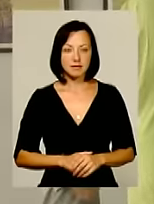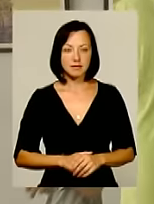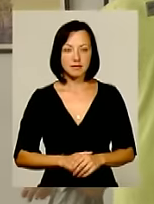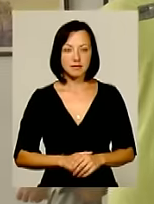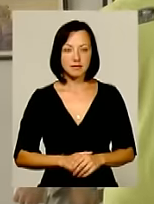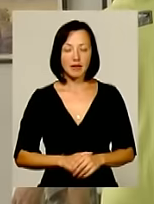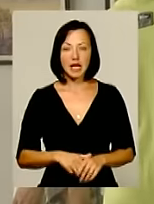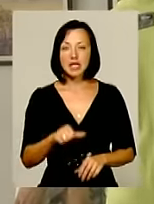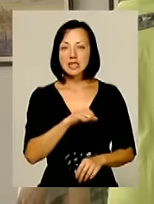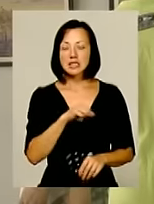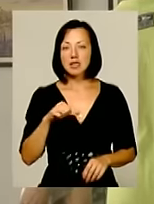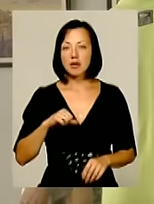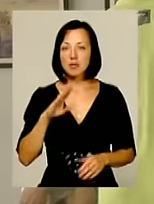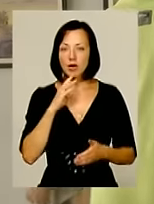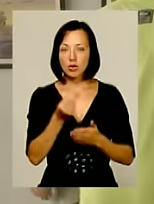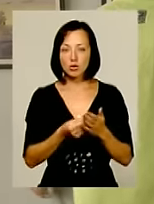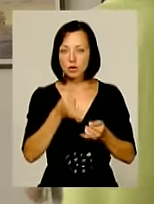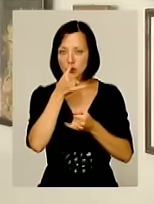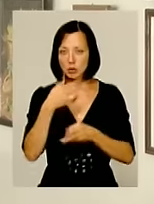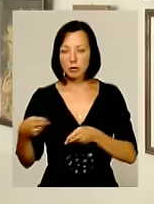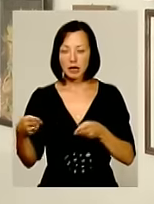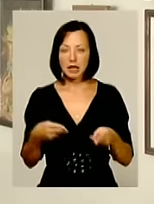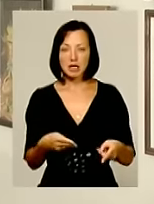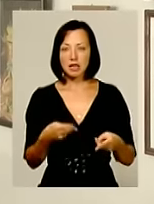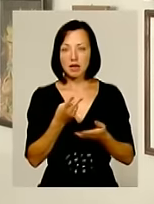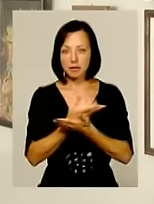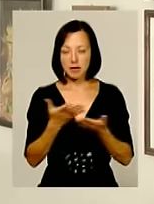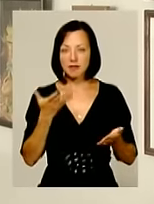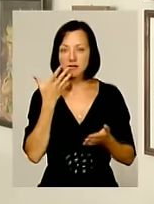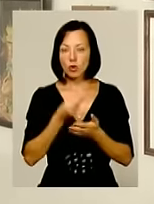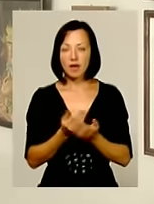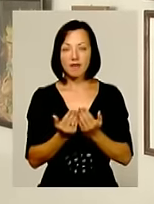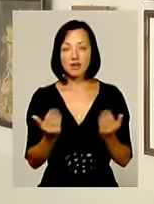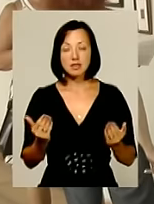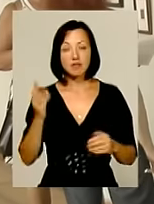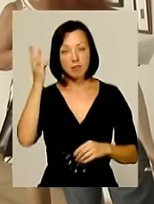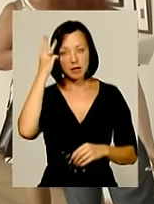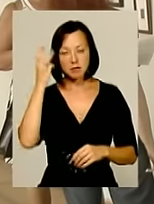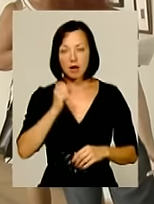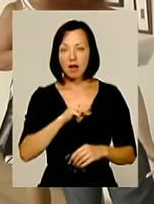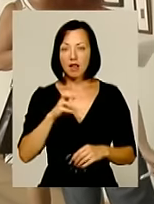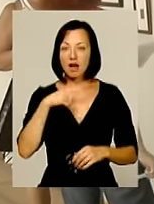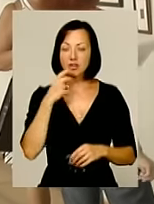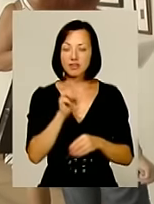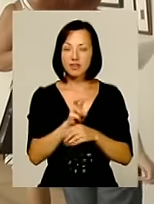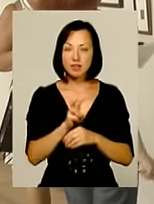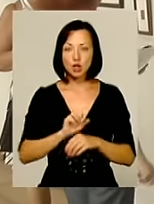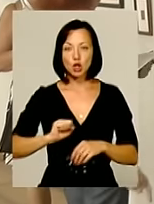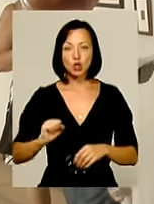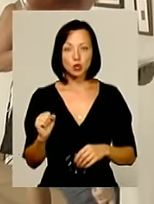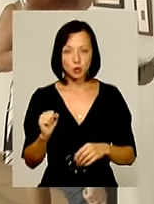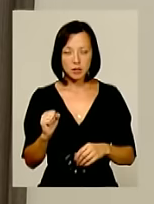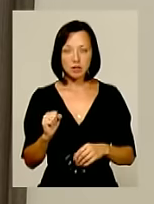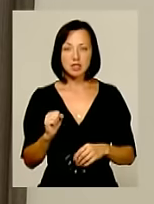Сама художниця не мала змоги завітати на презентацію персональної виставки у Хмельницькому. Проте, запевняють і відвідувачі музею, і друзі